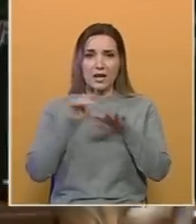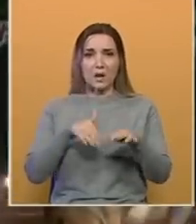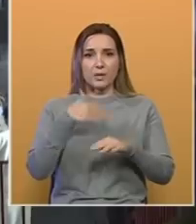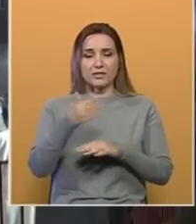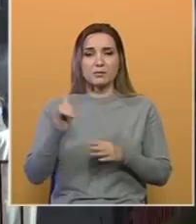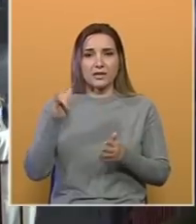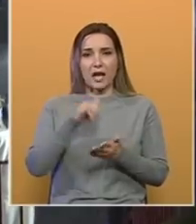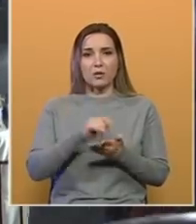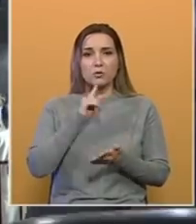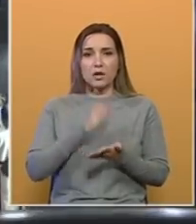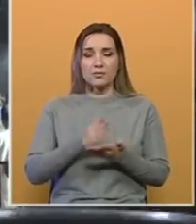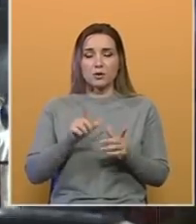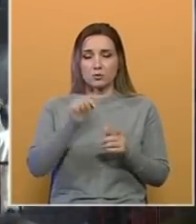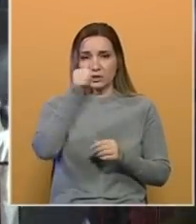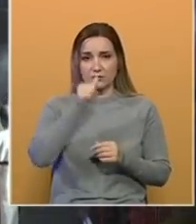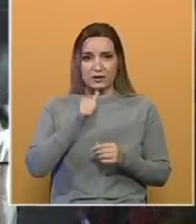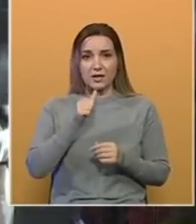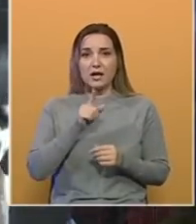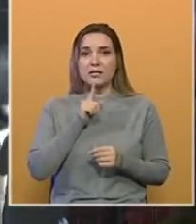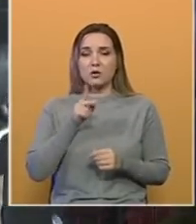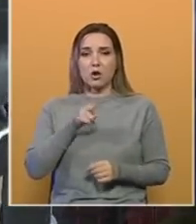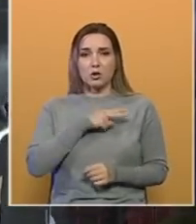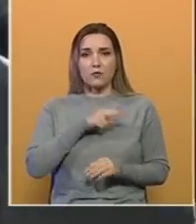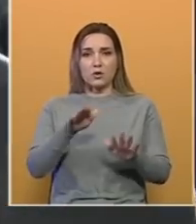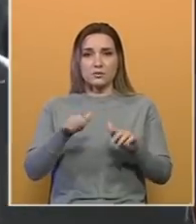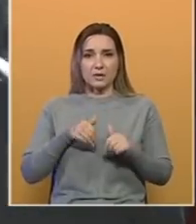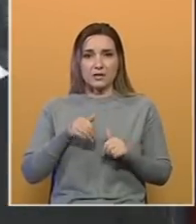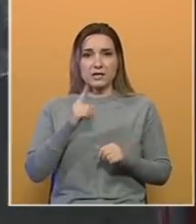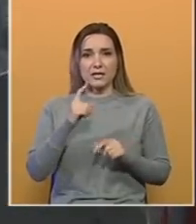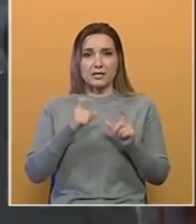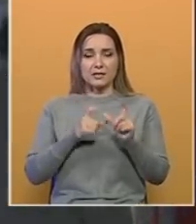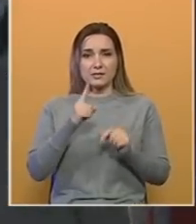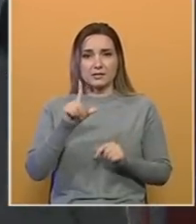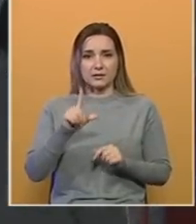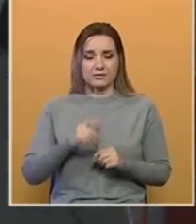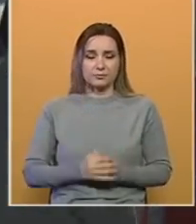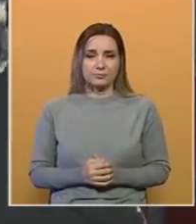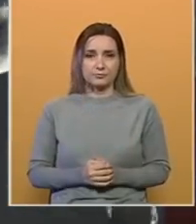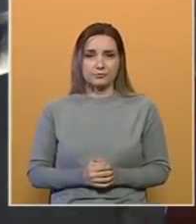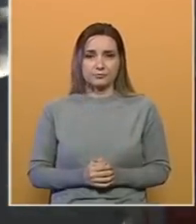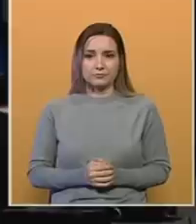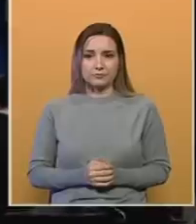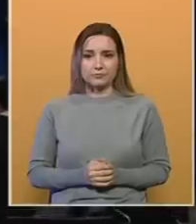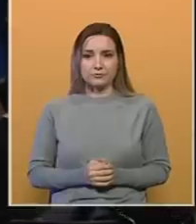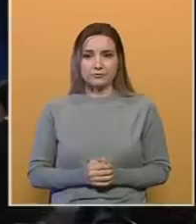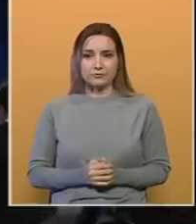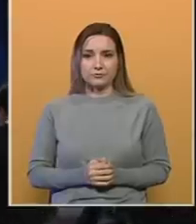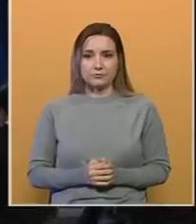ispred aerodroma koji se dogodio u četvrtak, a za koji je odgovornost preuzeo ogranak takozvane islamske države u Afganistanu.